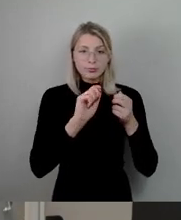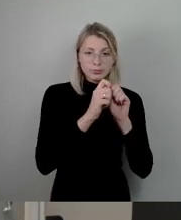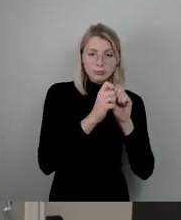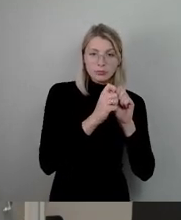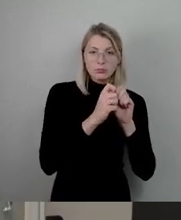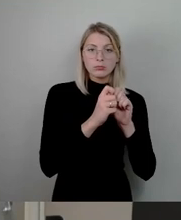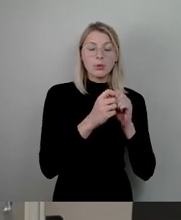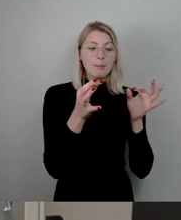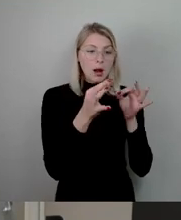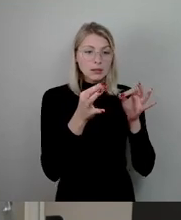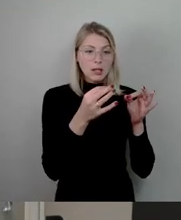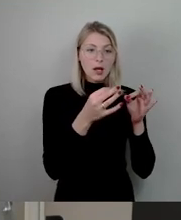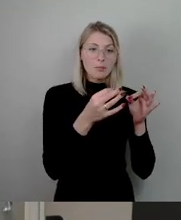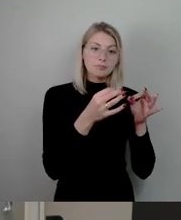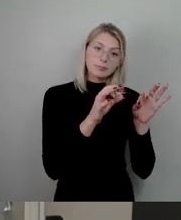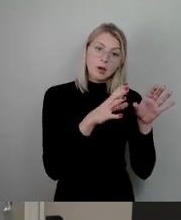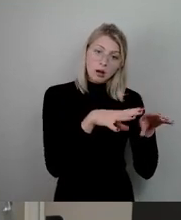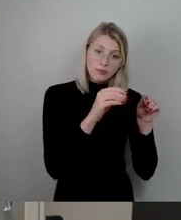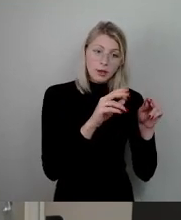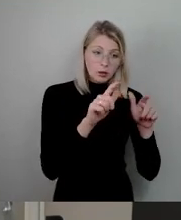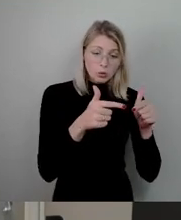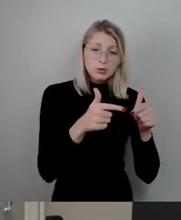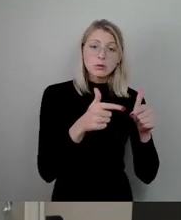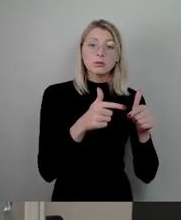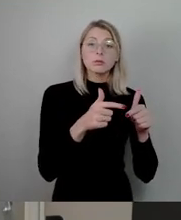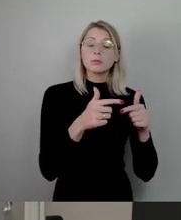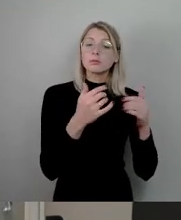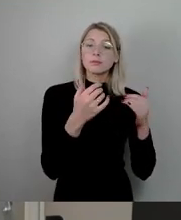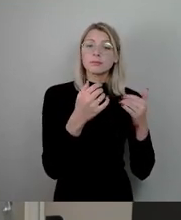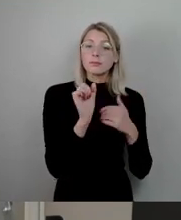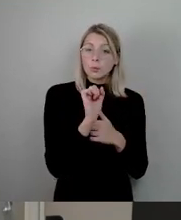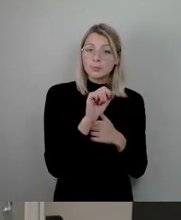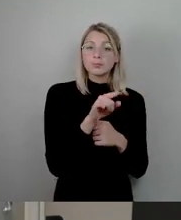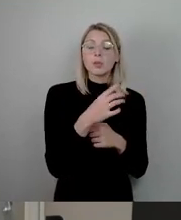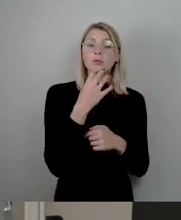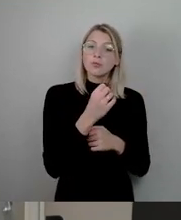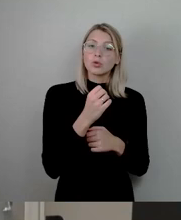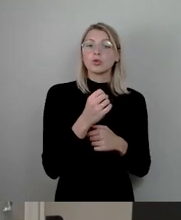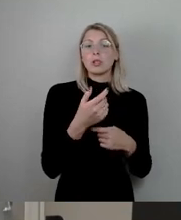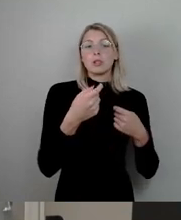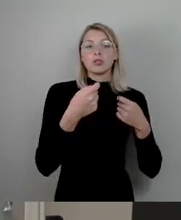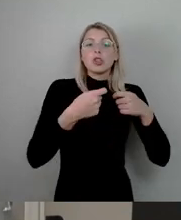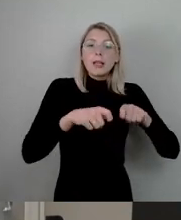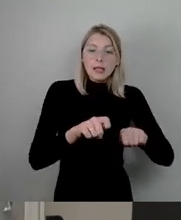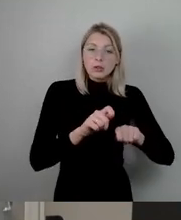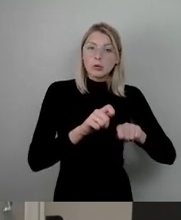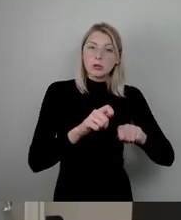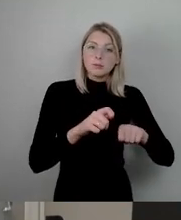Maßnahmen eingeleitet werden, um die Schließung des Erlebnisbades Elbermare